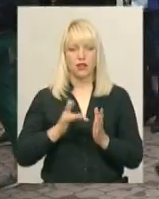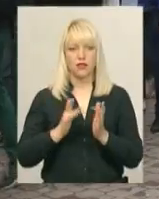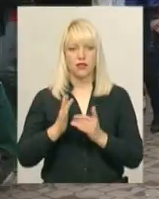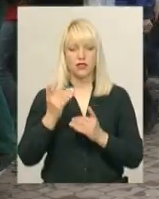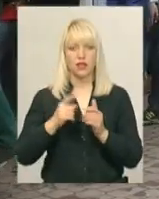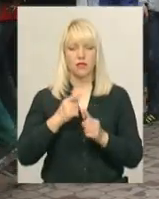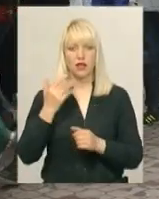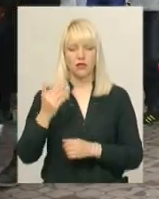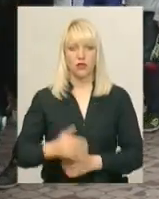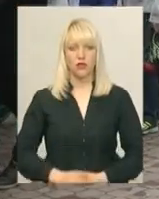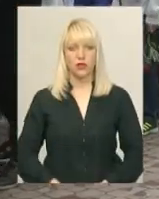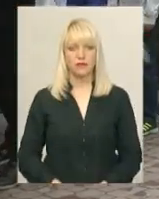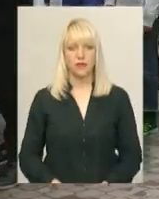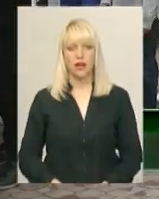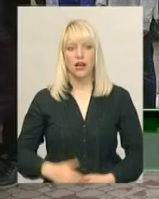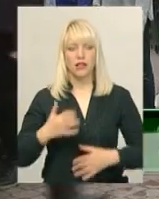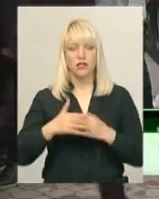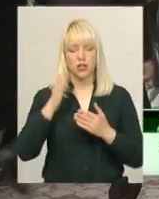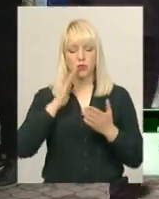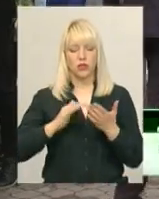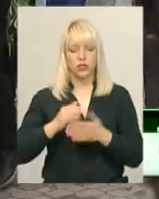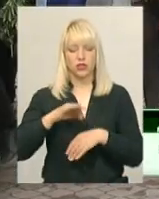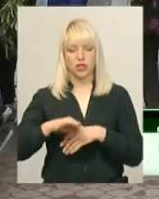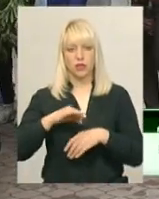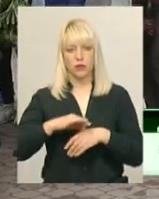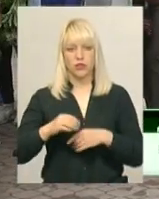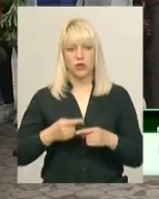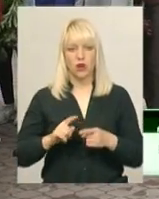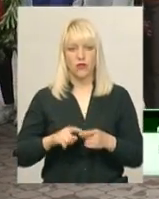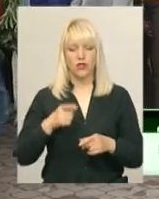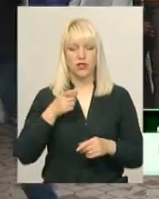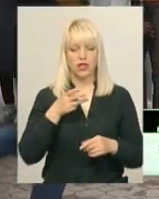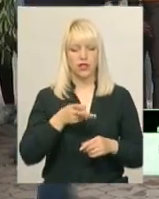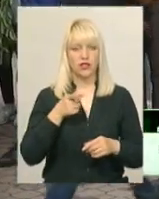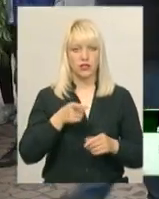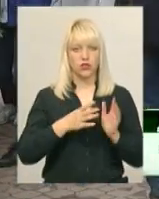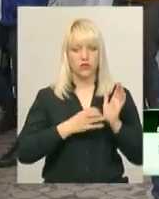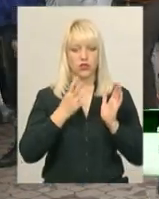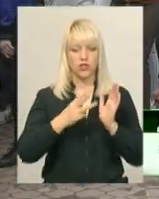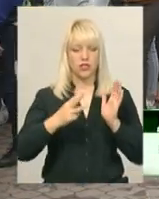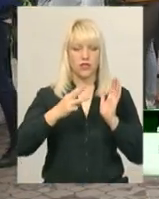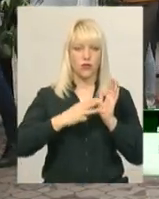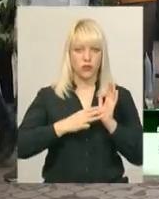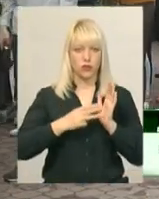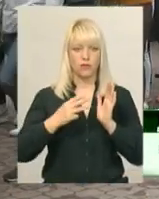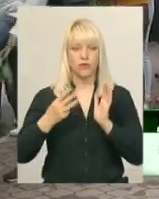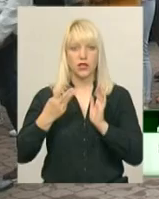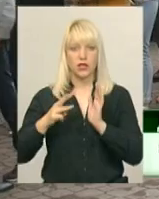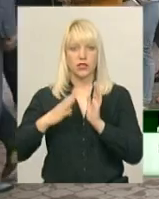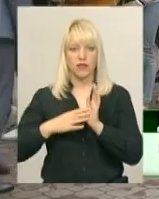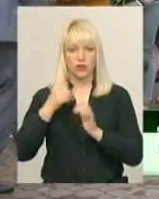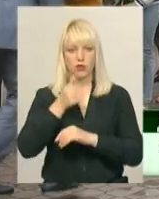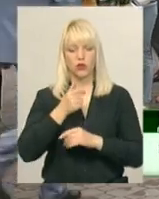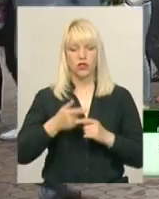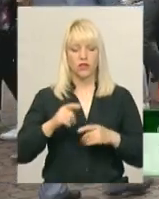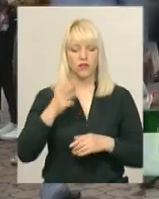Серед політичних репресованих впродовж 1937-38 років і жителі Хмельницької області. Серед них понад 120